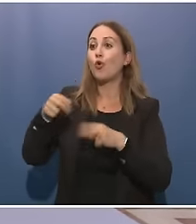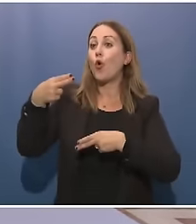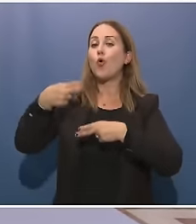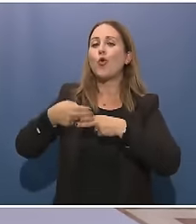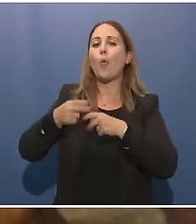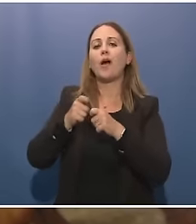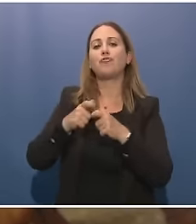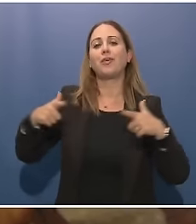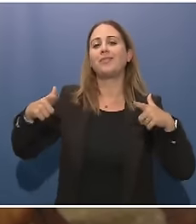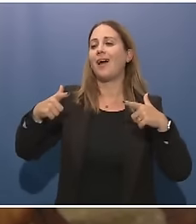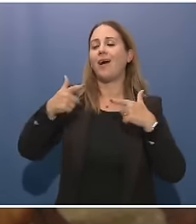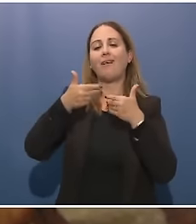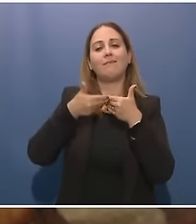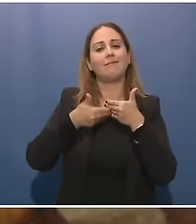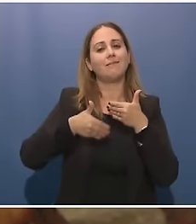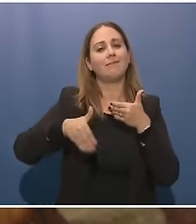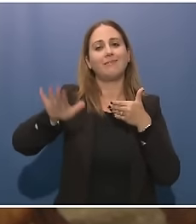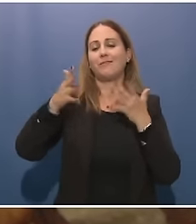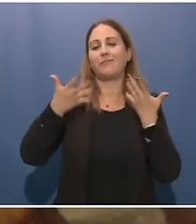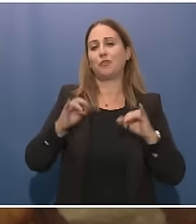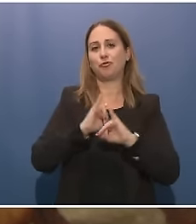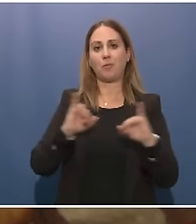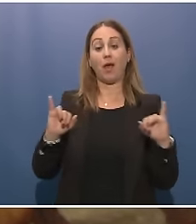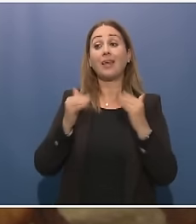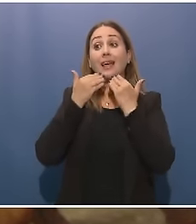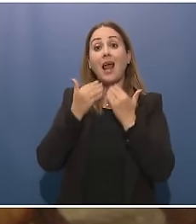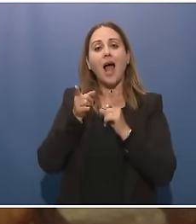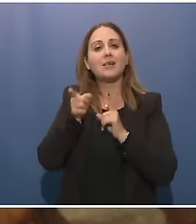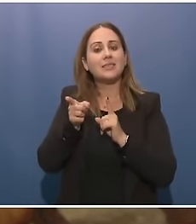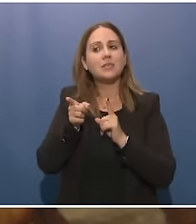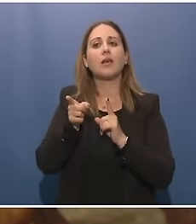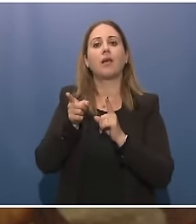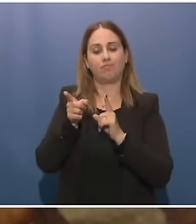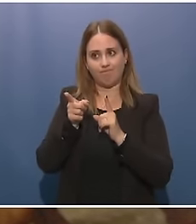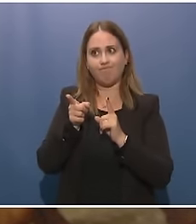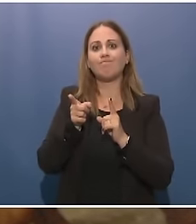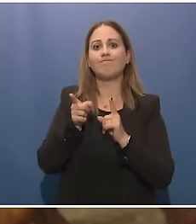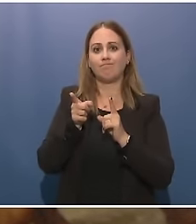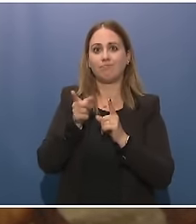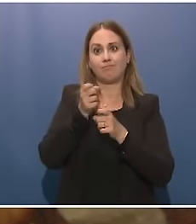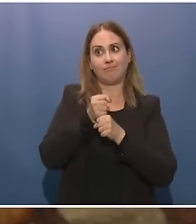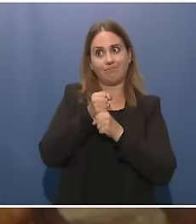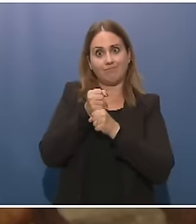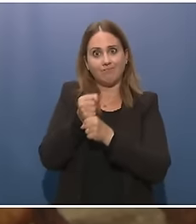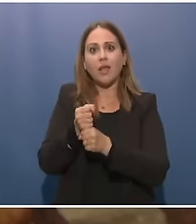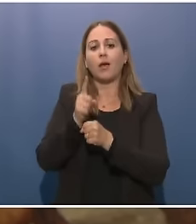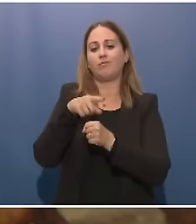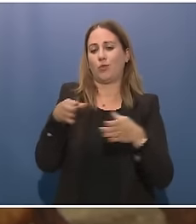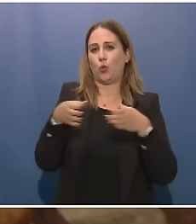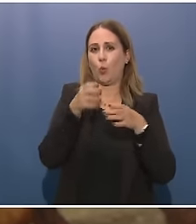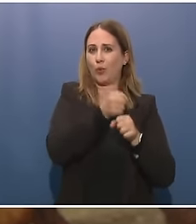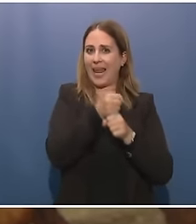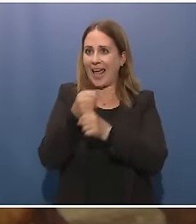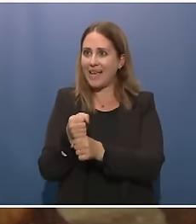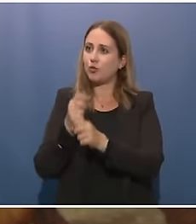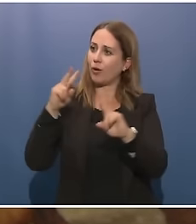Grazie per avermi ricevuto, aver ricevuto me e la mia delegazione e anche per il nostro colloquio su un ampio a gamma di